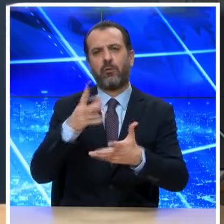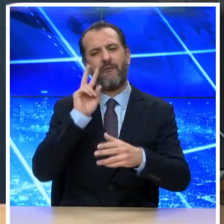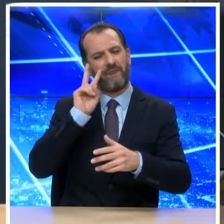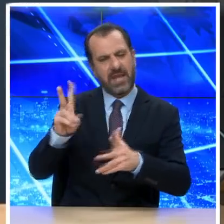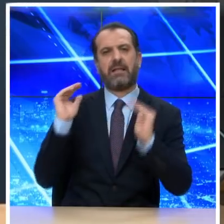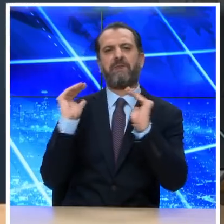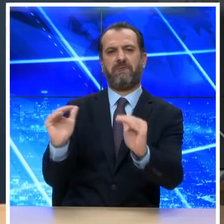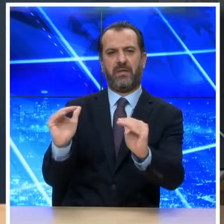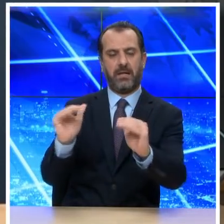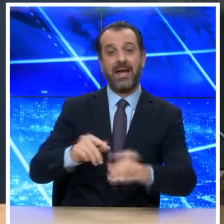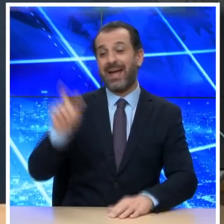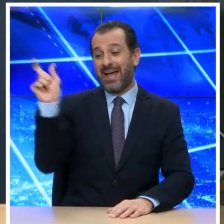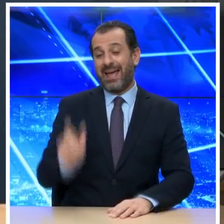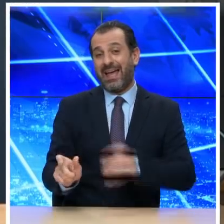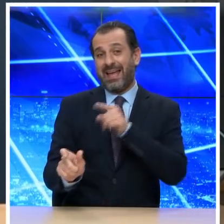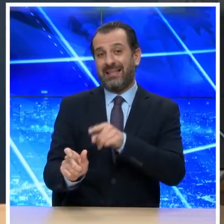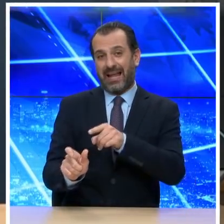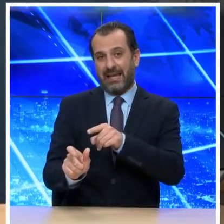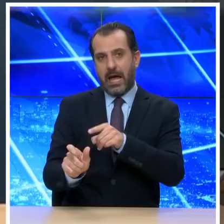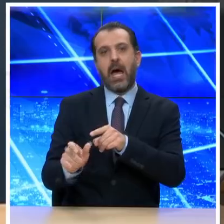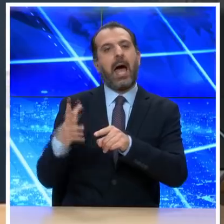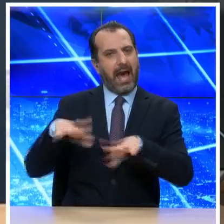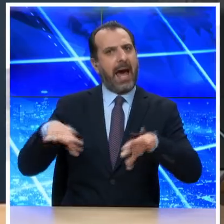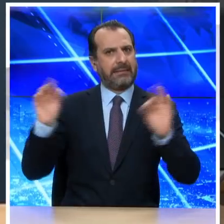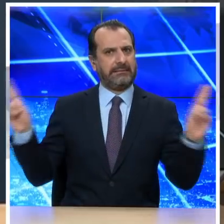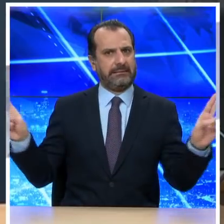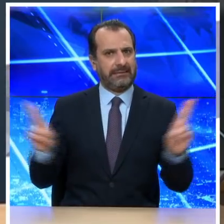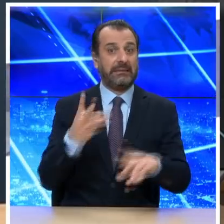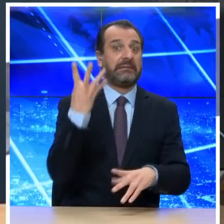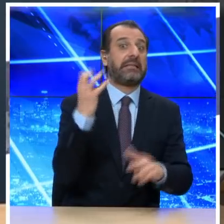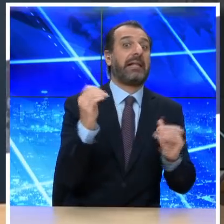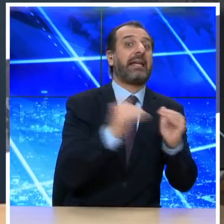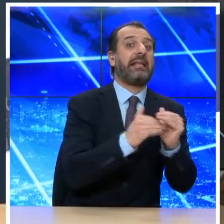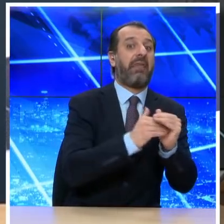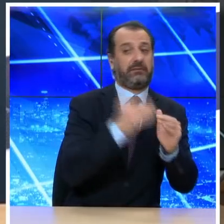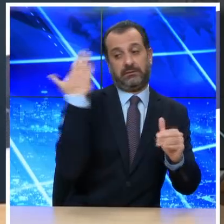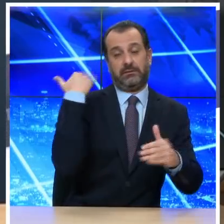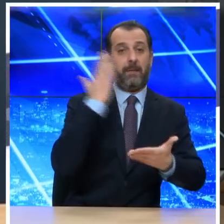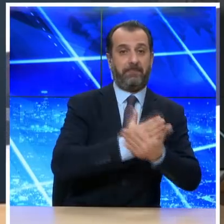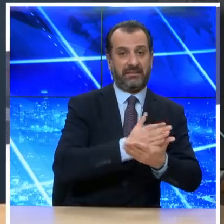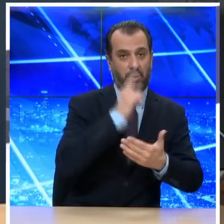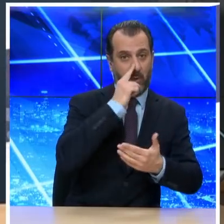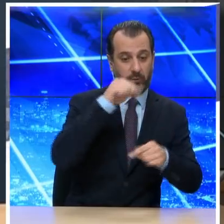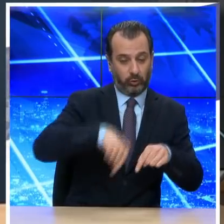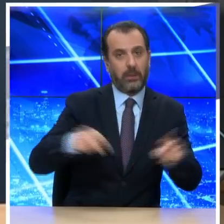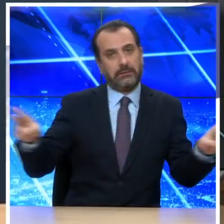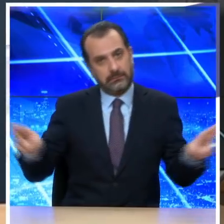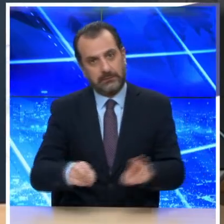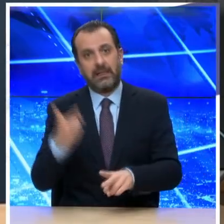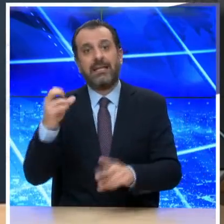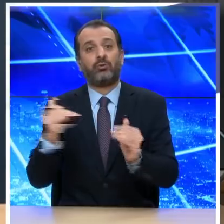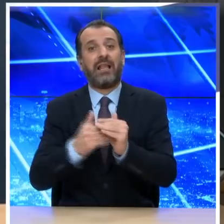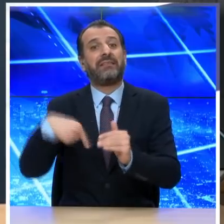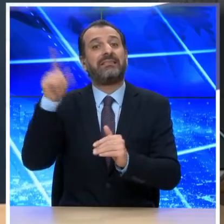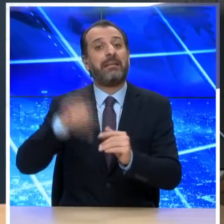Στην Ιταλία και ενώ βρίσκεται σε πορεία συρρήκνωσης των διαγνώσεων, 40.000 στα μέσα Νοεμβρίου σε περίπου 20.000 διαγνώσεις ανά ημέρα,